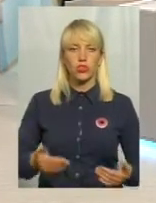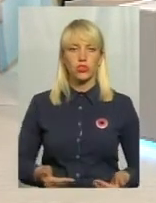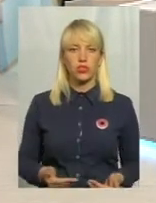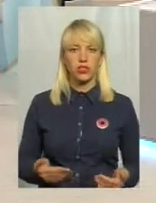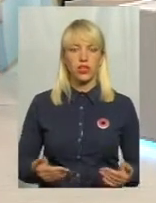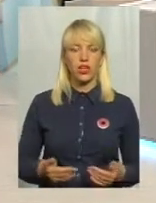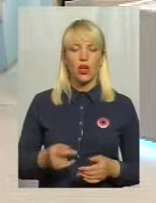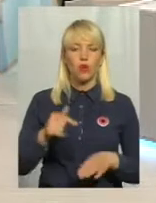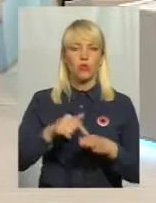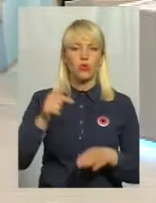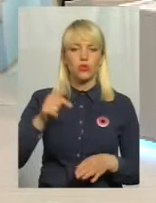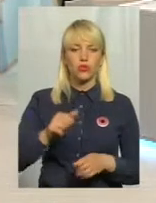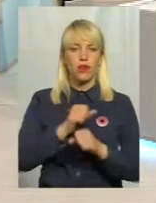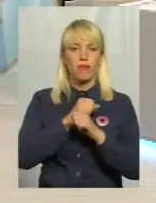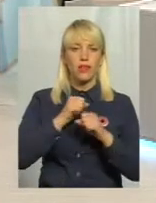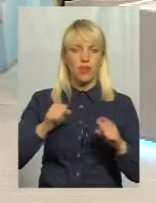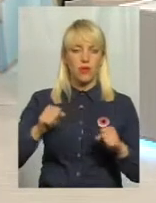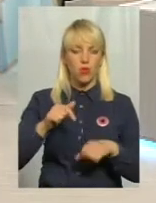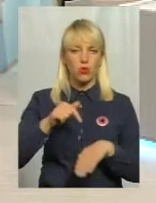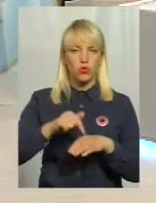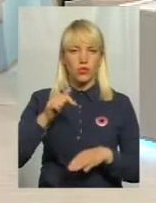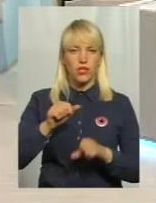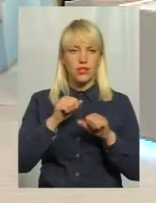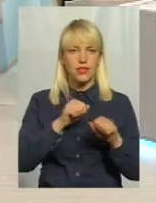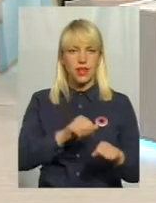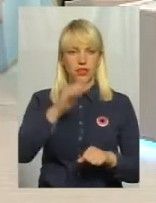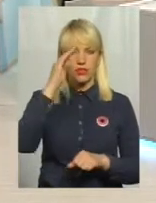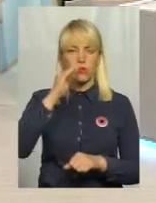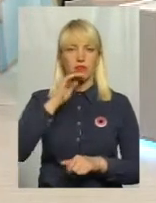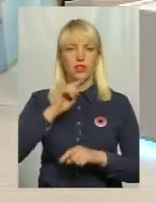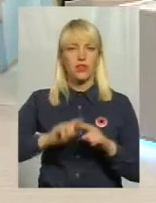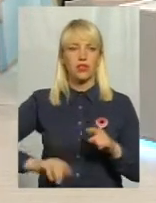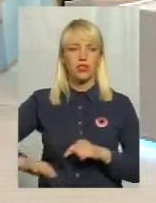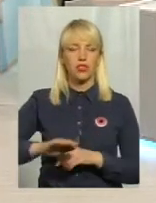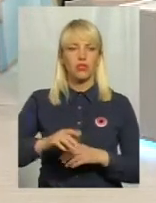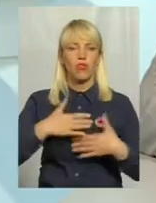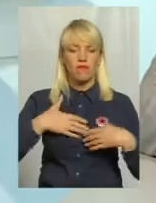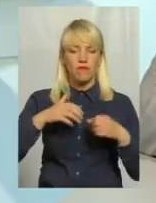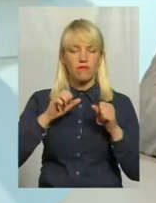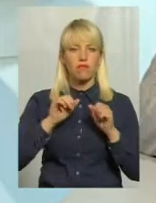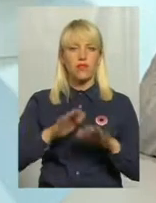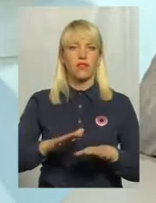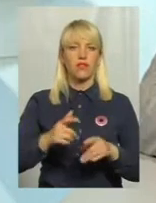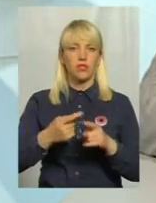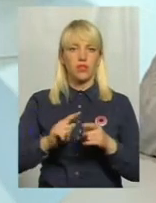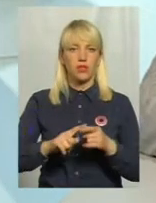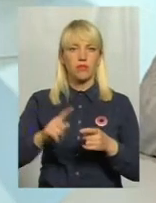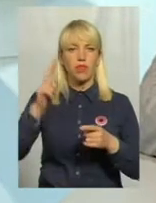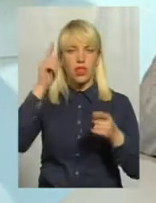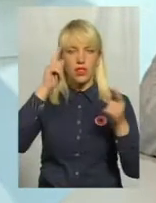почуття захисту своєї батьківщини, відданості ідеям батьківщини. І